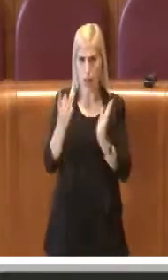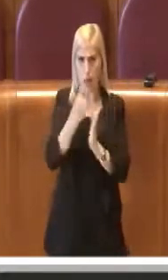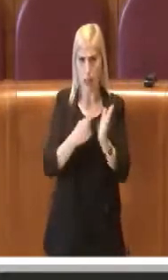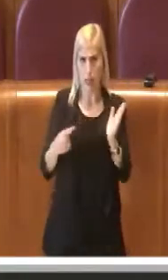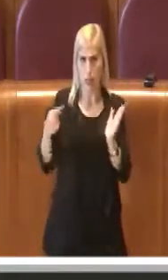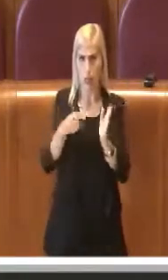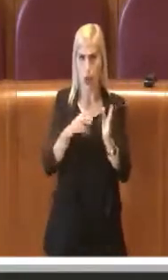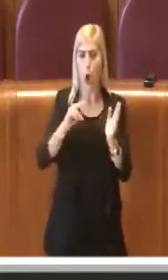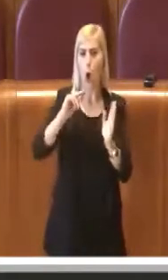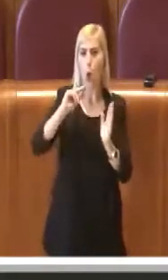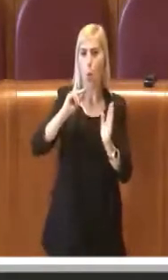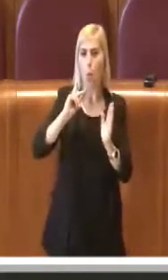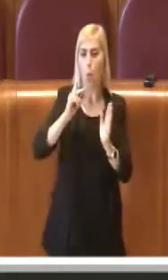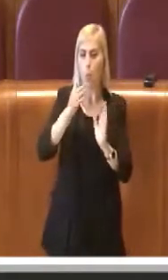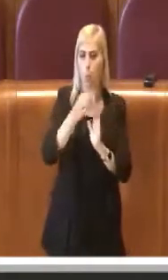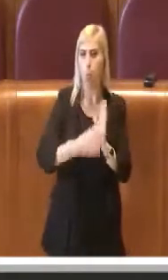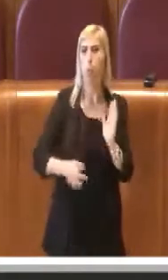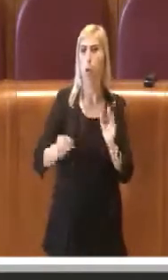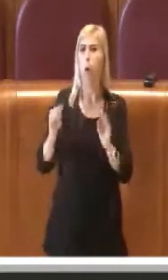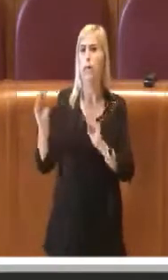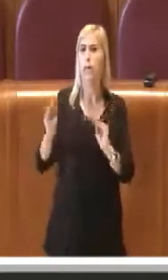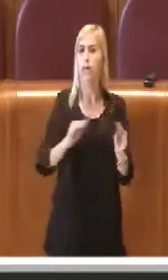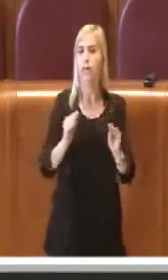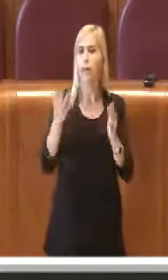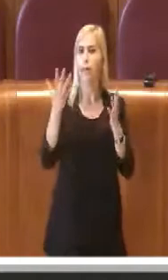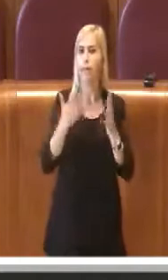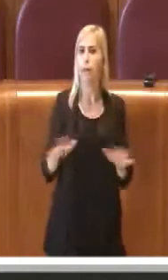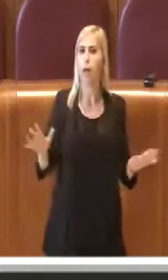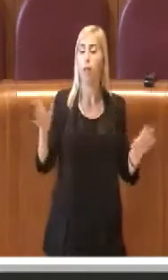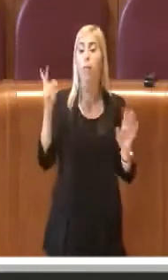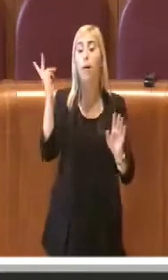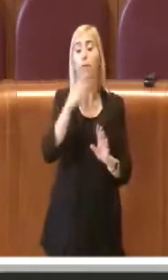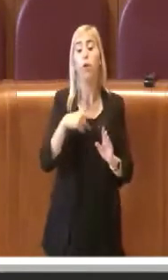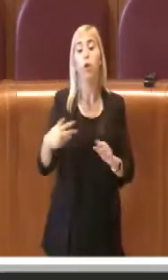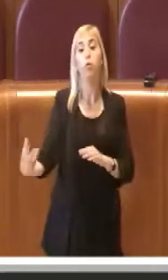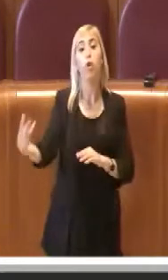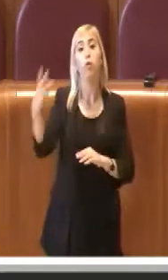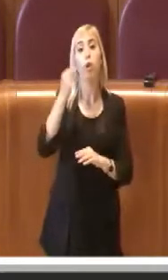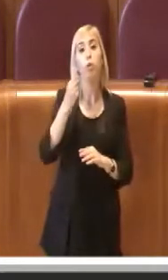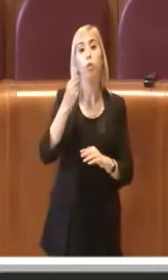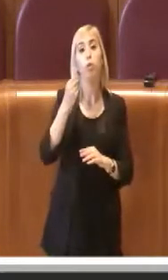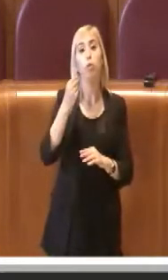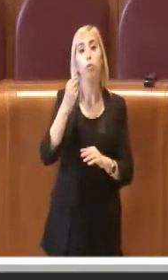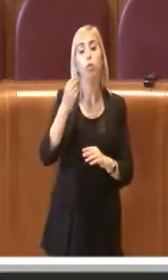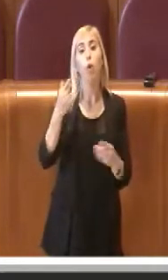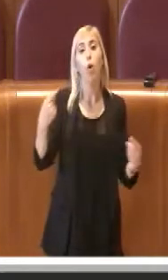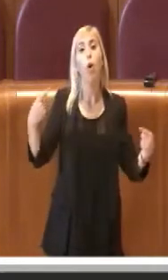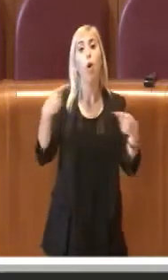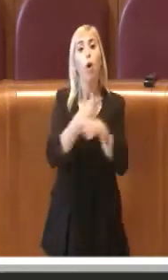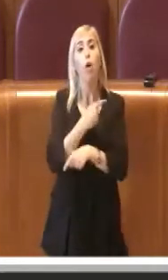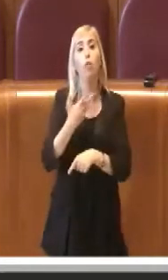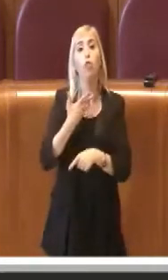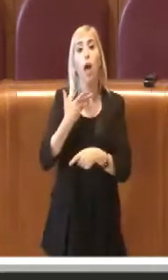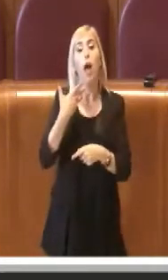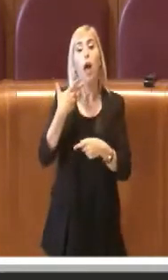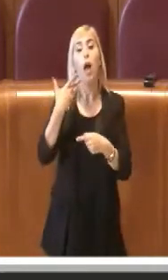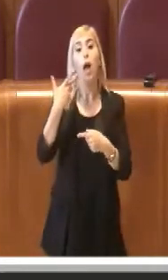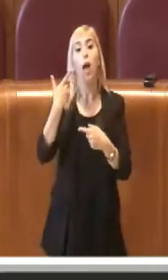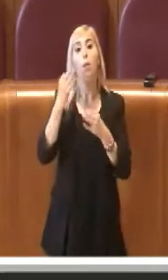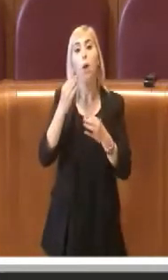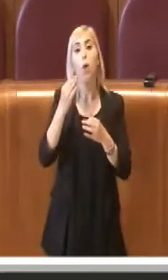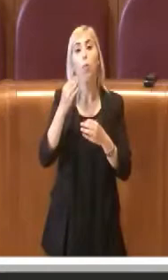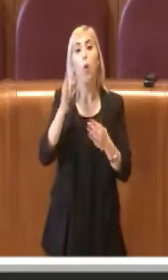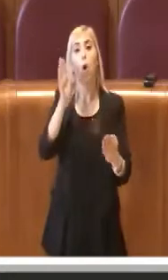con le modifiche apportate che da quanto ci è stato riferito sono il frutto invece del confronto della delegata con i